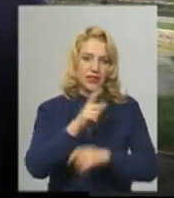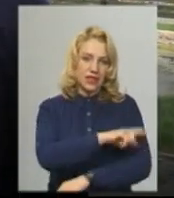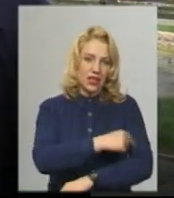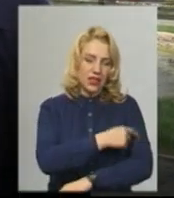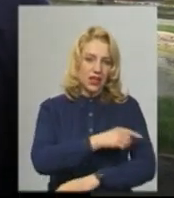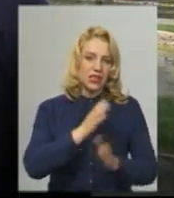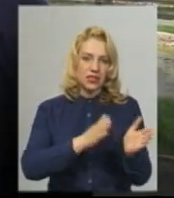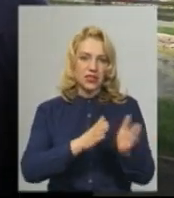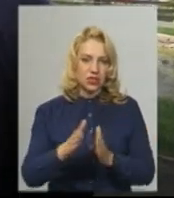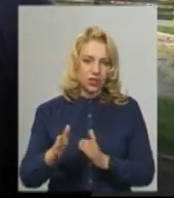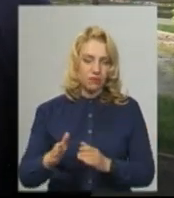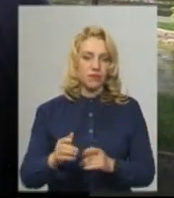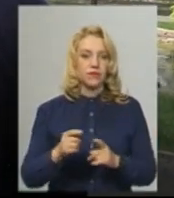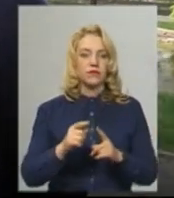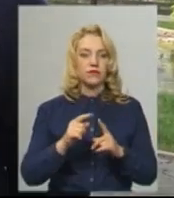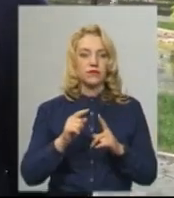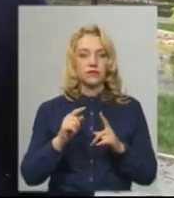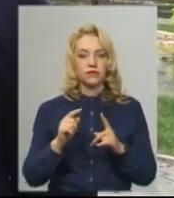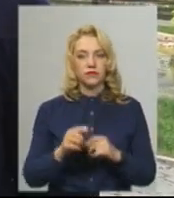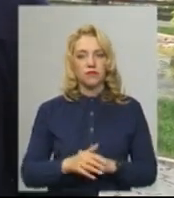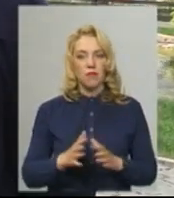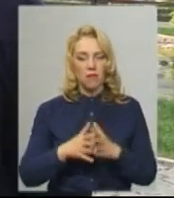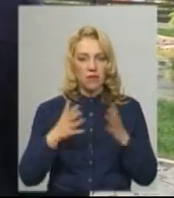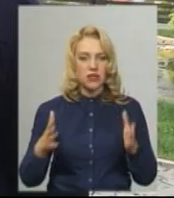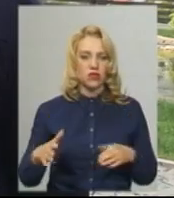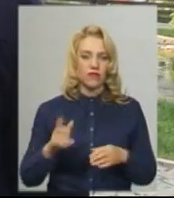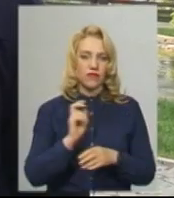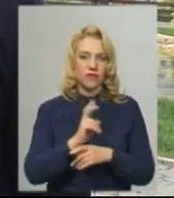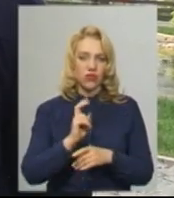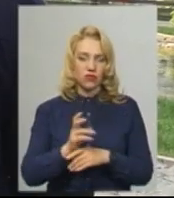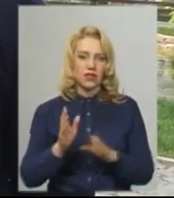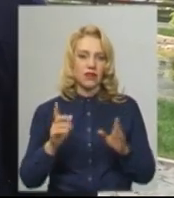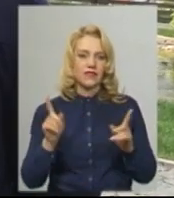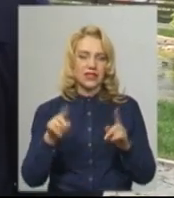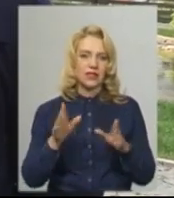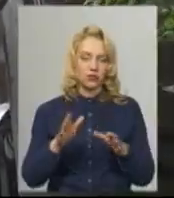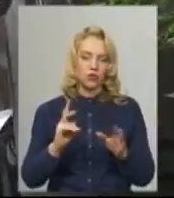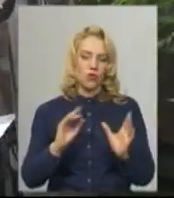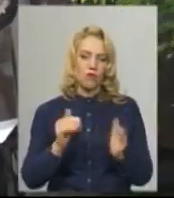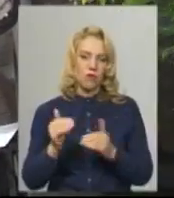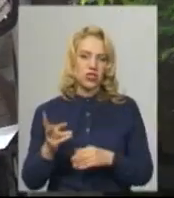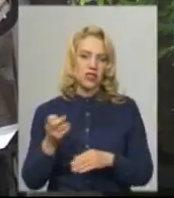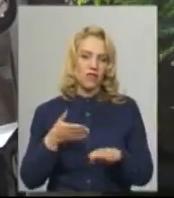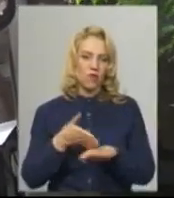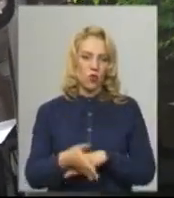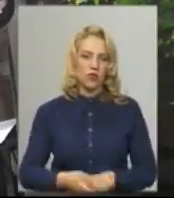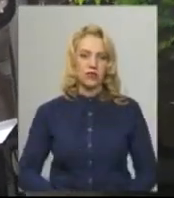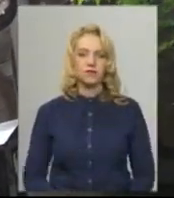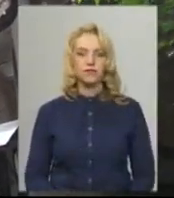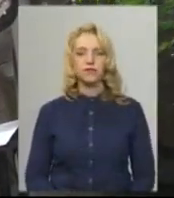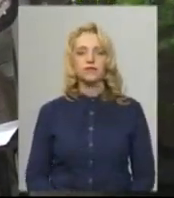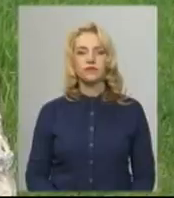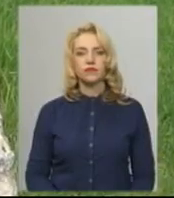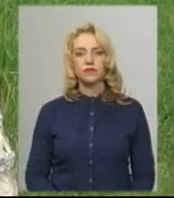таке ще й масове відвідування, все-таки буде якесь певне обмеження на вході. Світлана Поробок, Іван